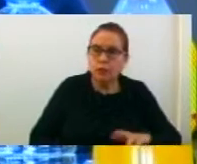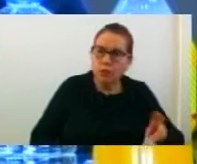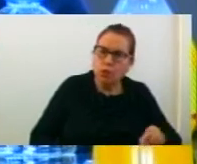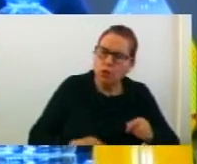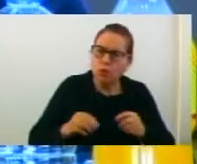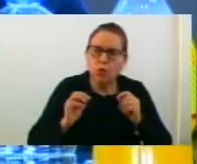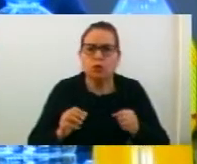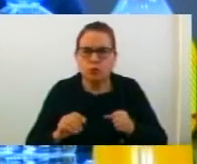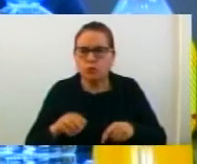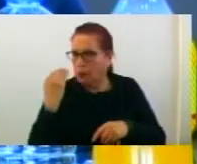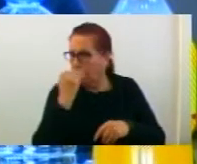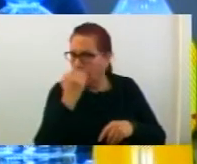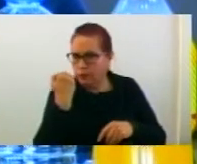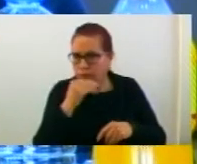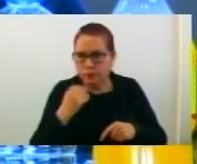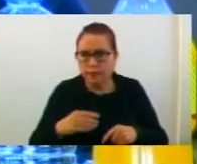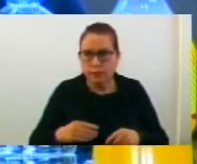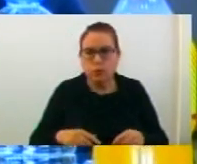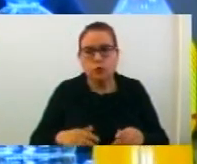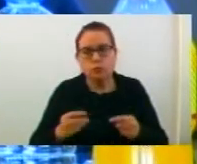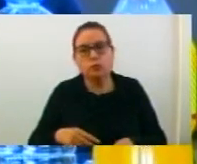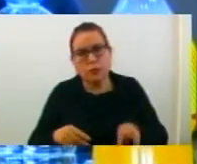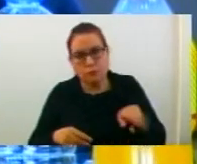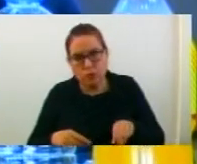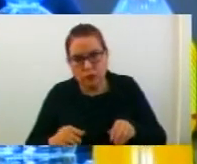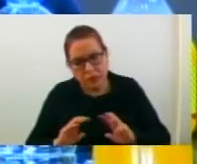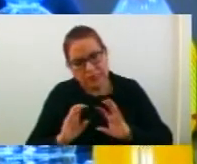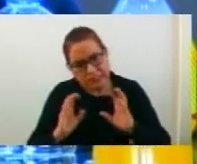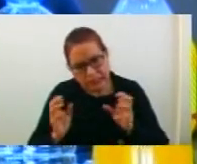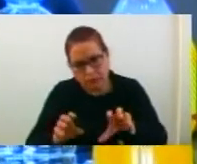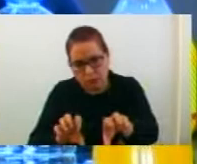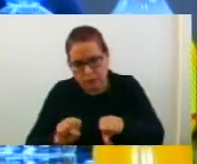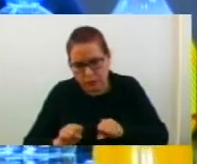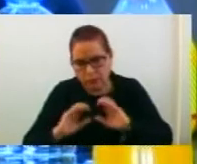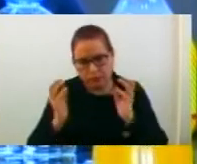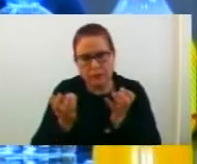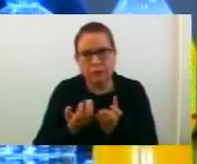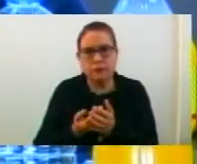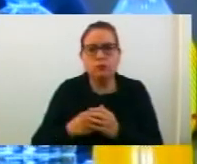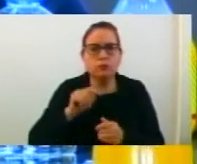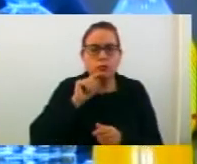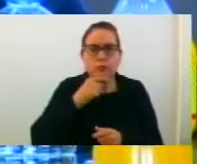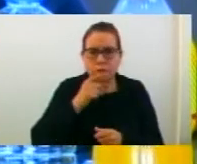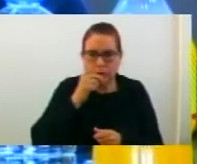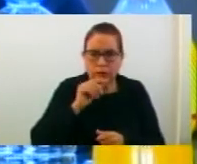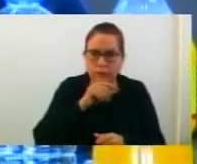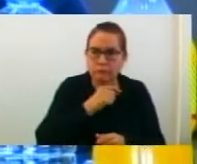28 профили, со што се обвозможува целосен обфат на учениците полуматуранти од Стромичкиот регион.